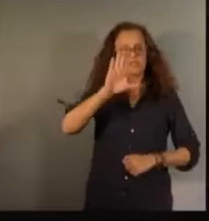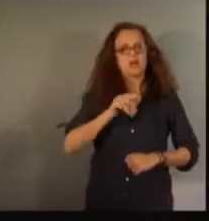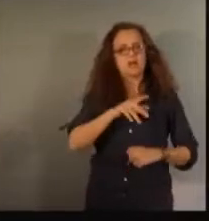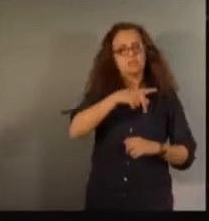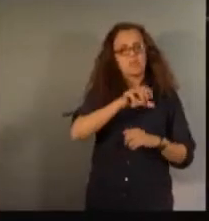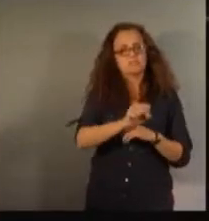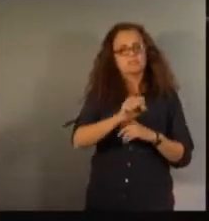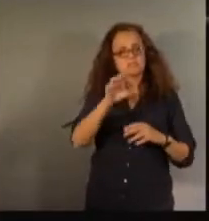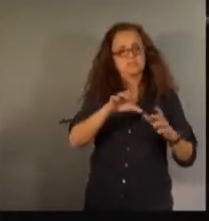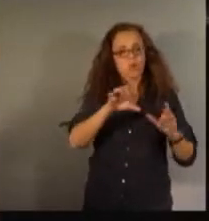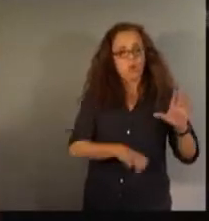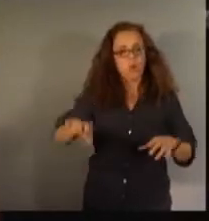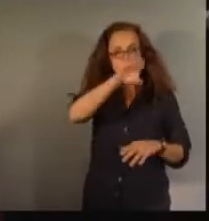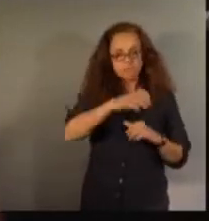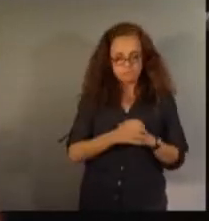socialiste européen.